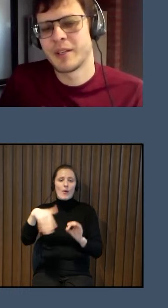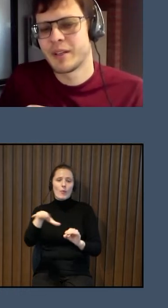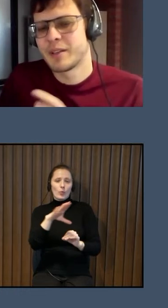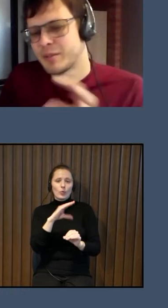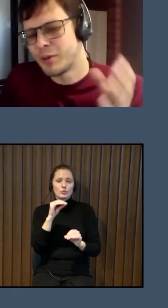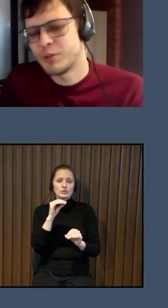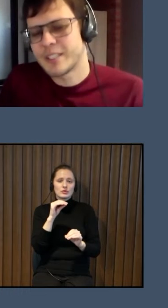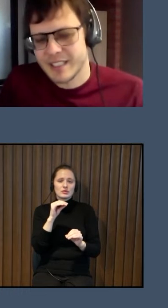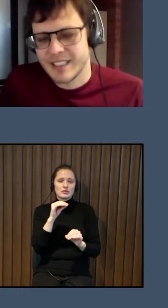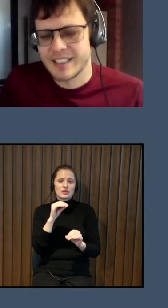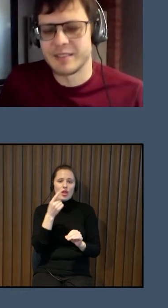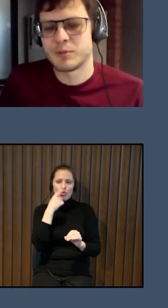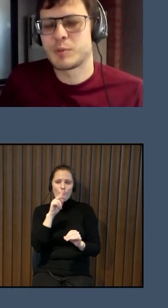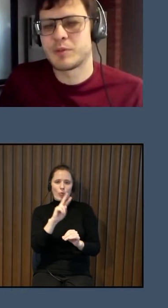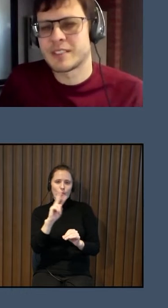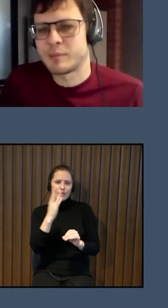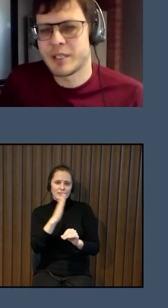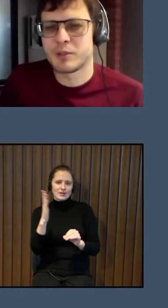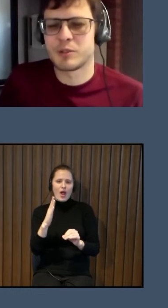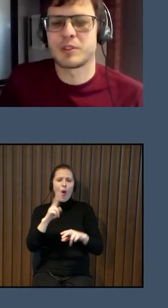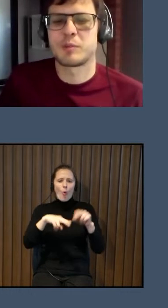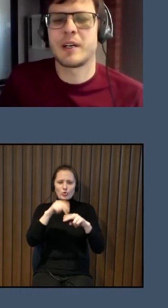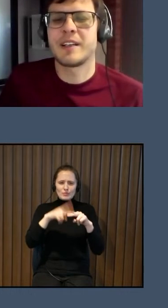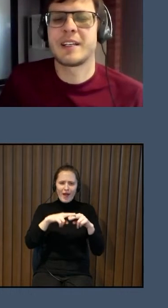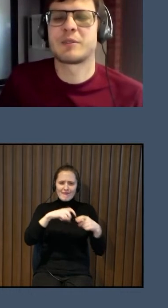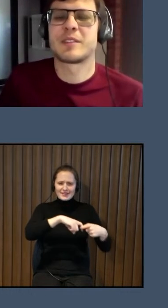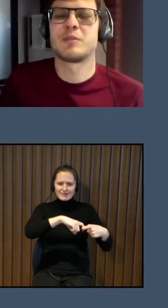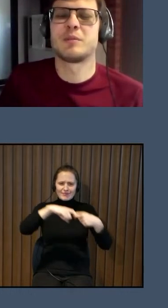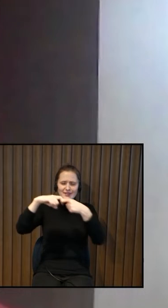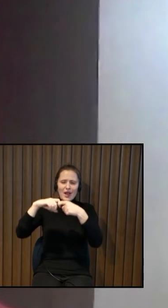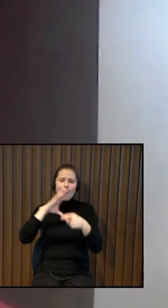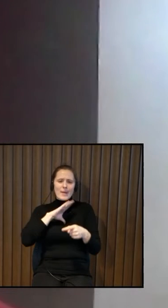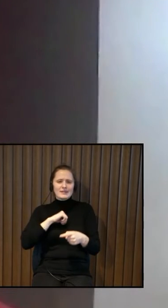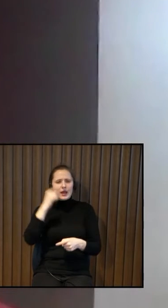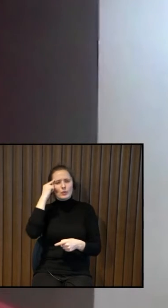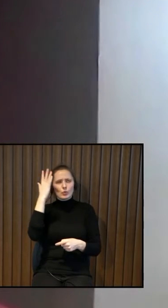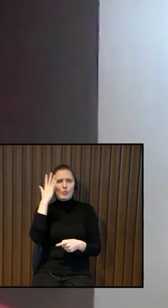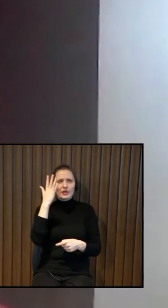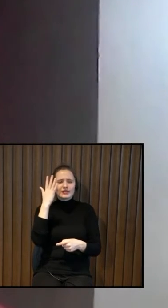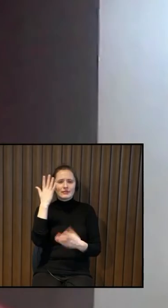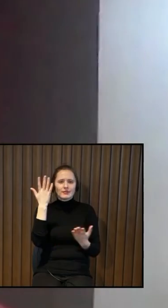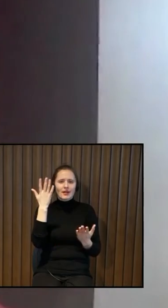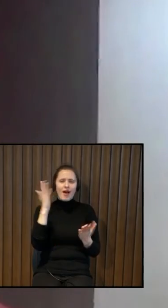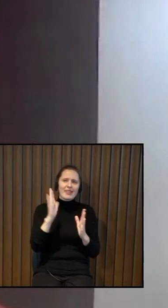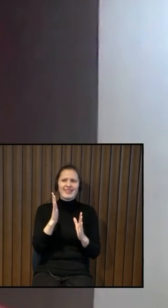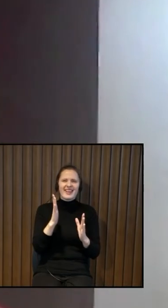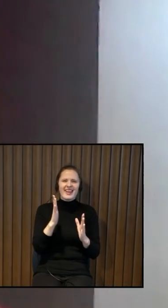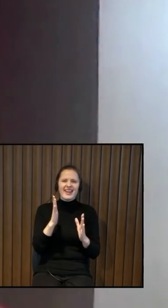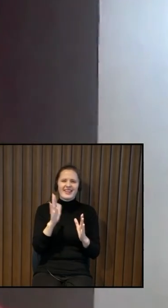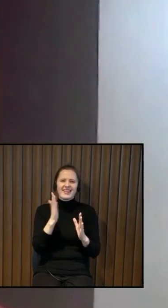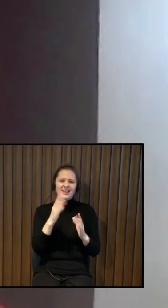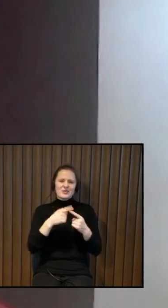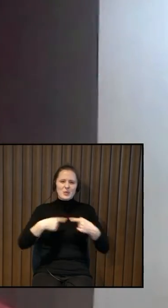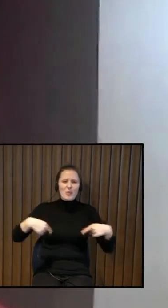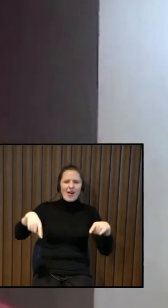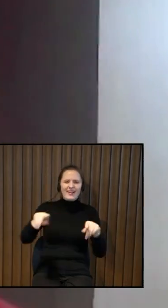kā ir no otra gala. Uzbūvēsim pandus un visu pārēj, un tad domāsim, īstenībā tur pagalms ir